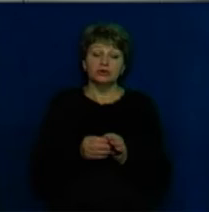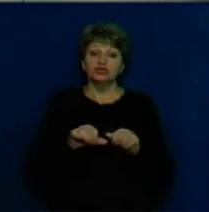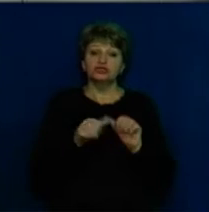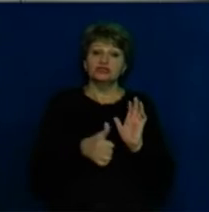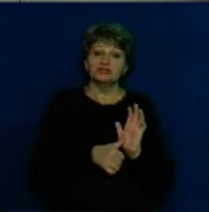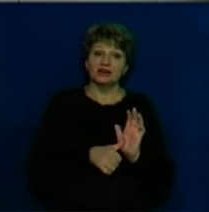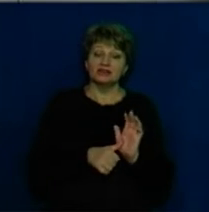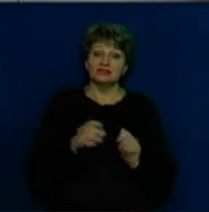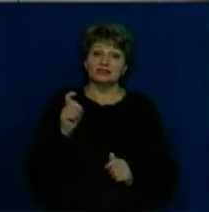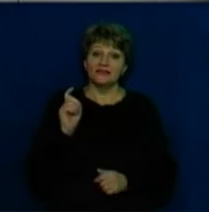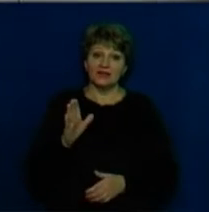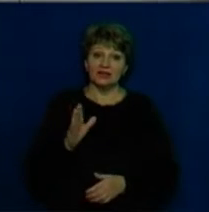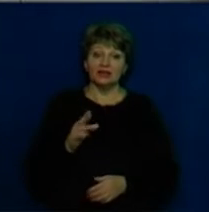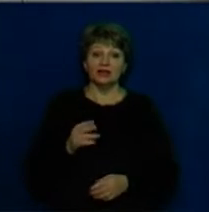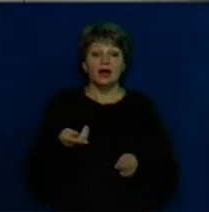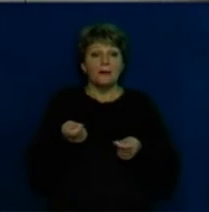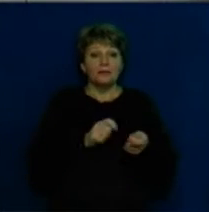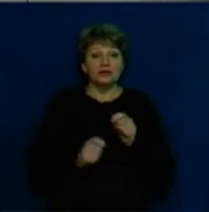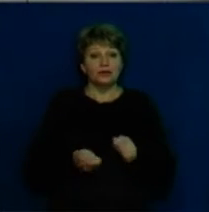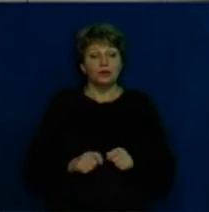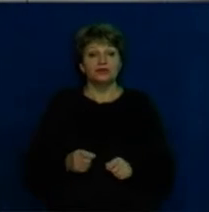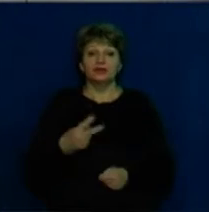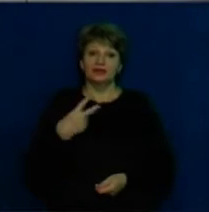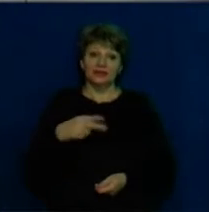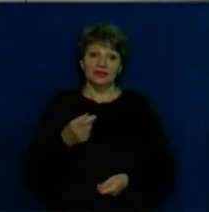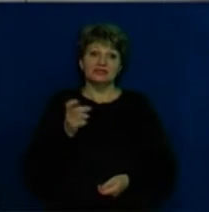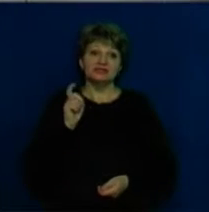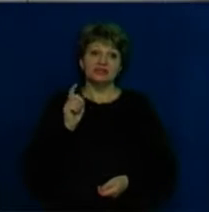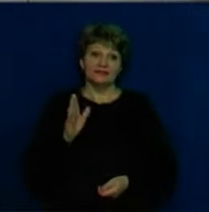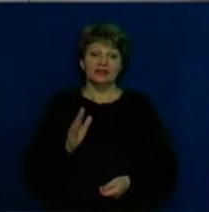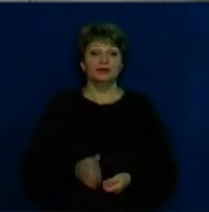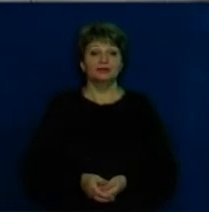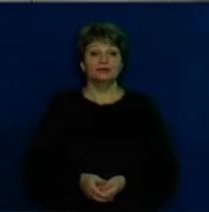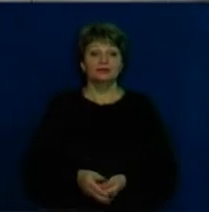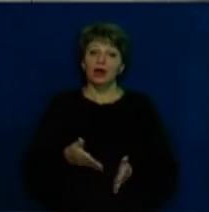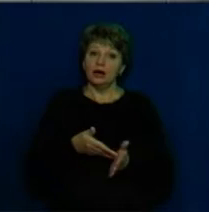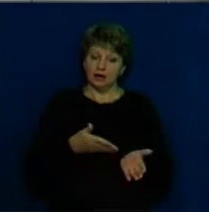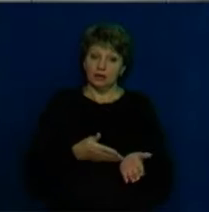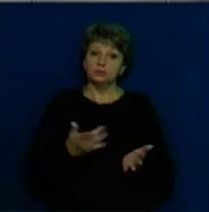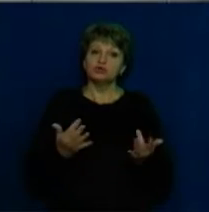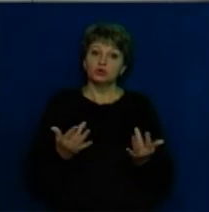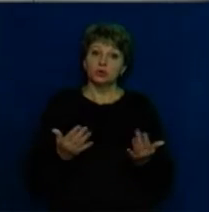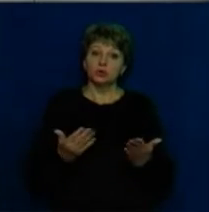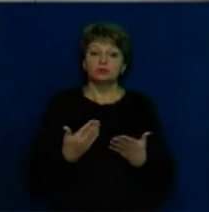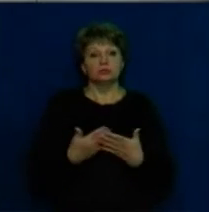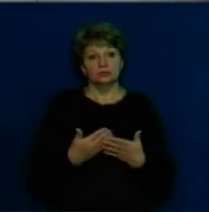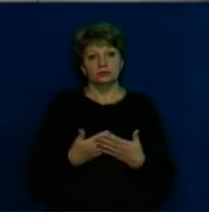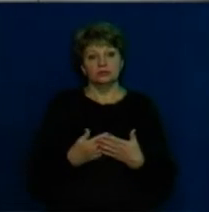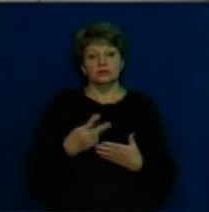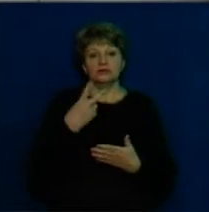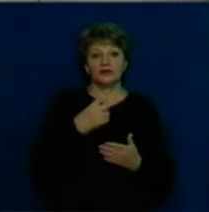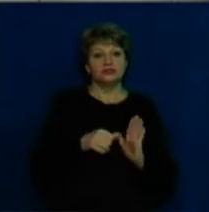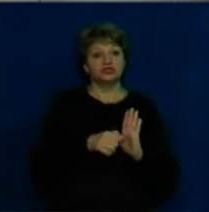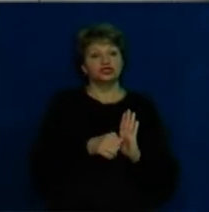плитінка 20 хвилин. По-разному. Хліб, ну десь приблизно 26